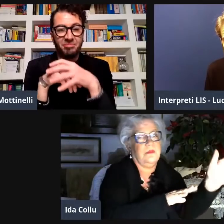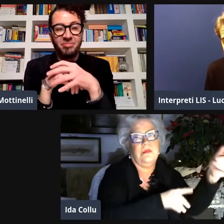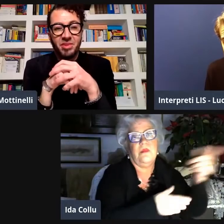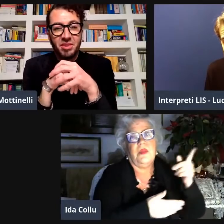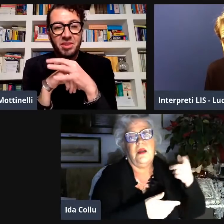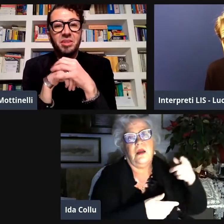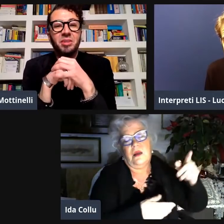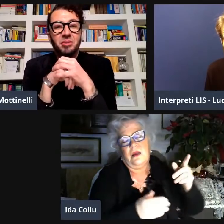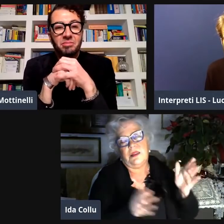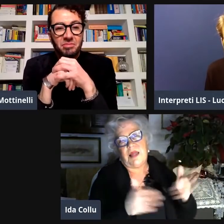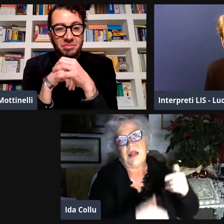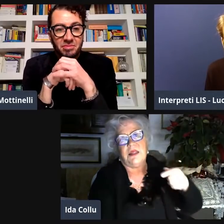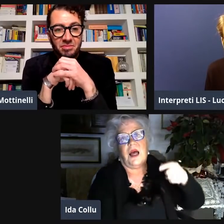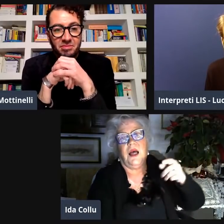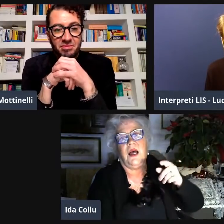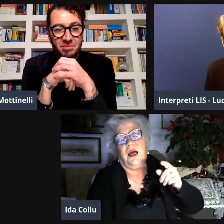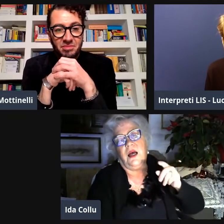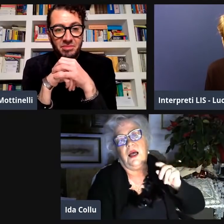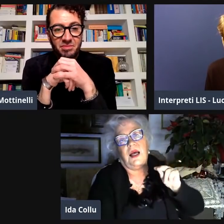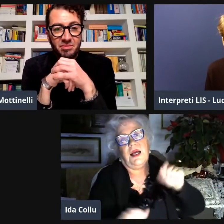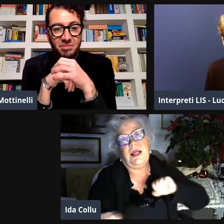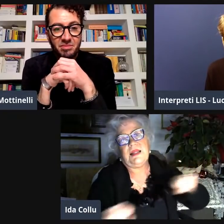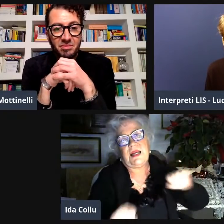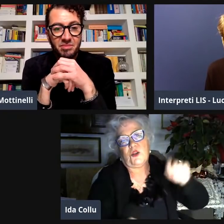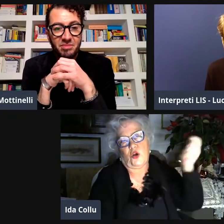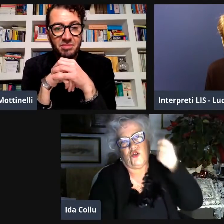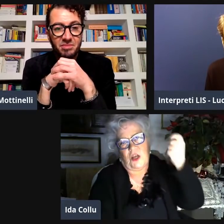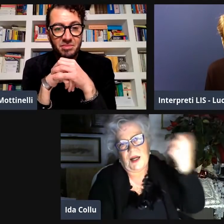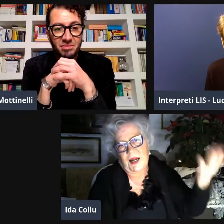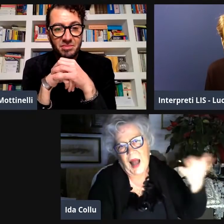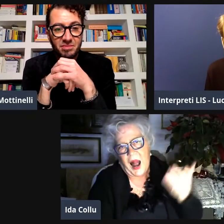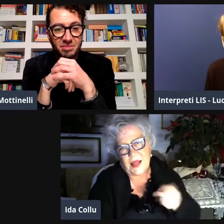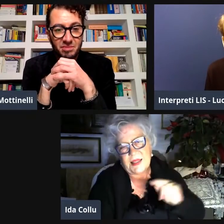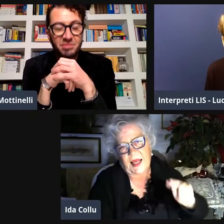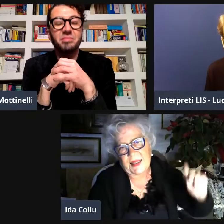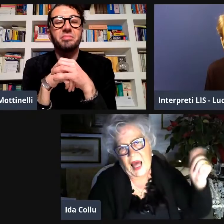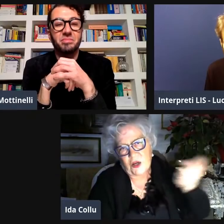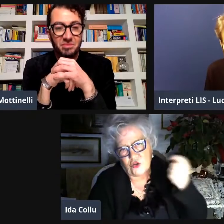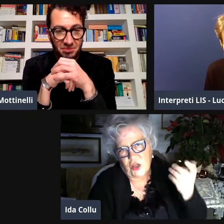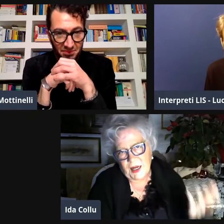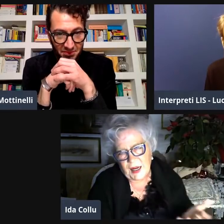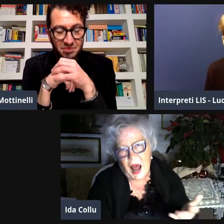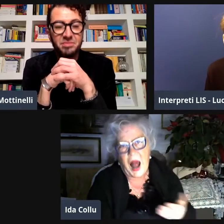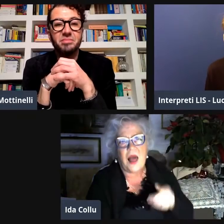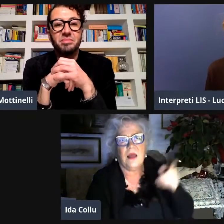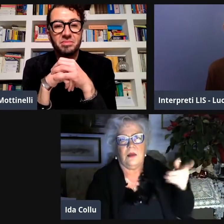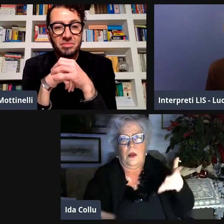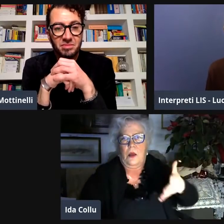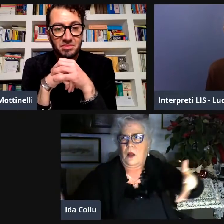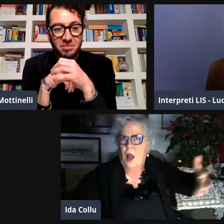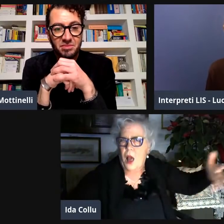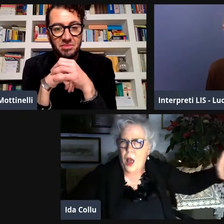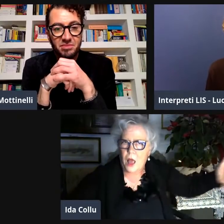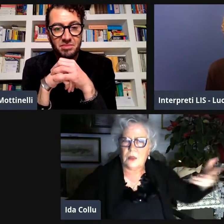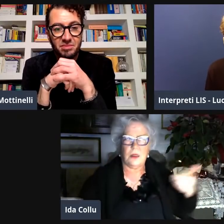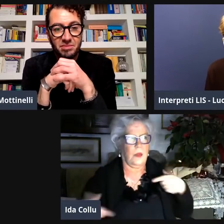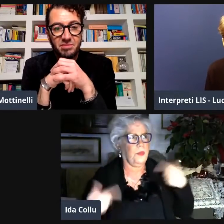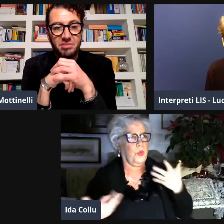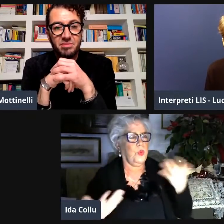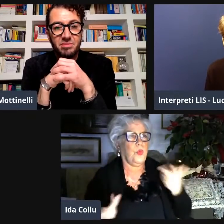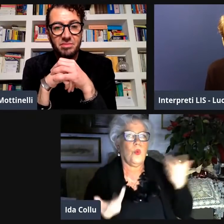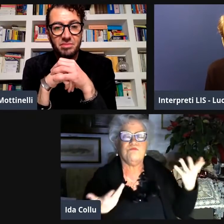dopo dieci passi c'era la stanza del direttore generale il segretario generale